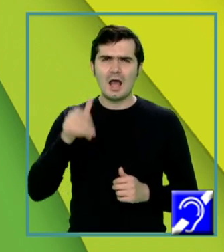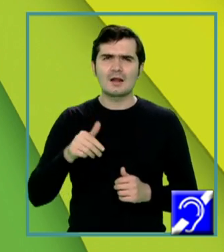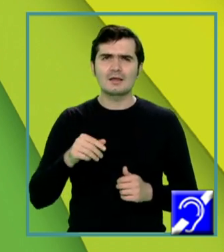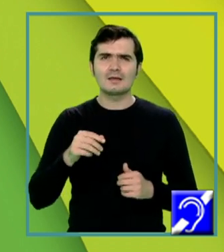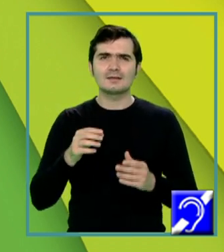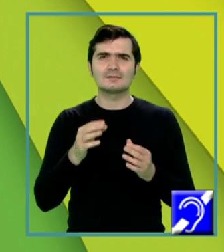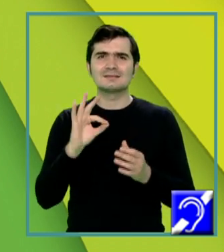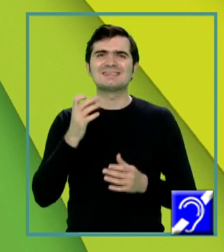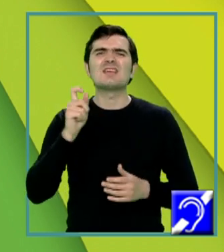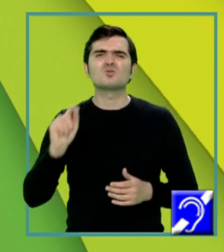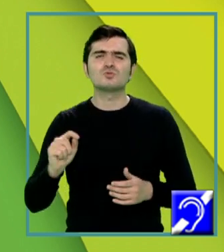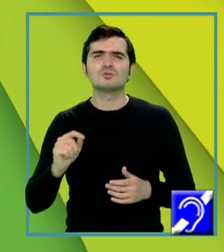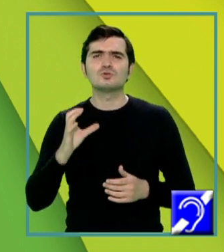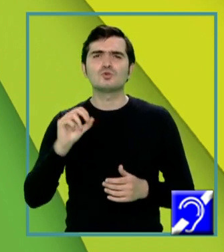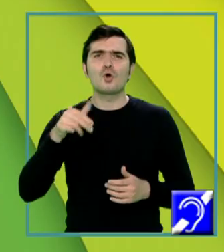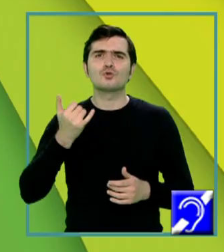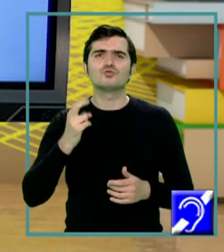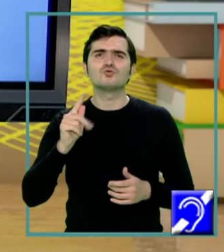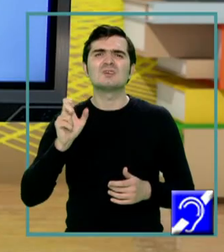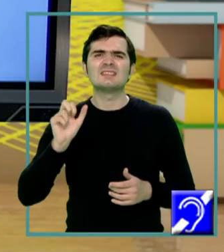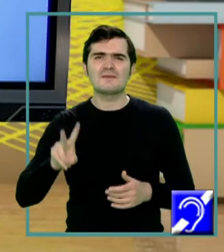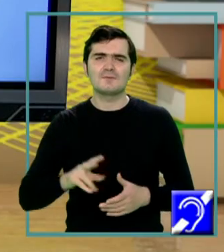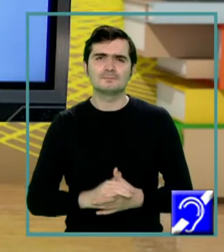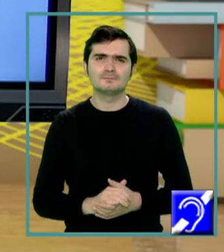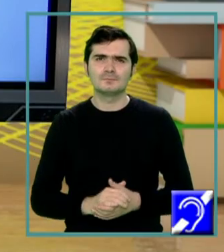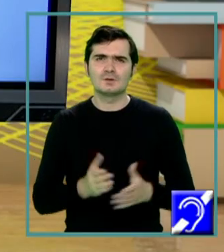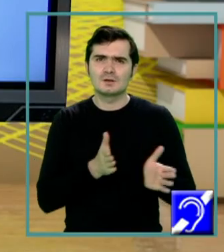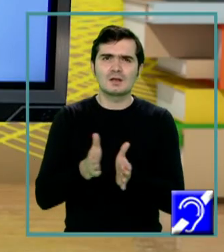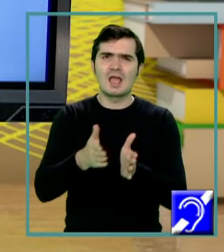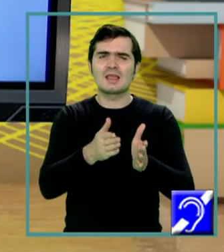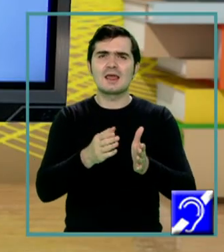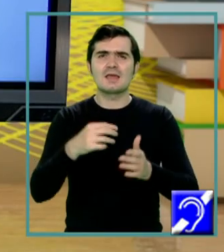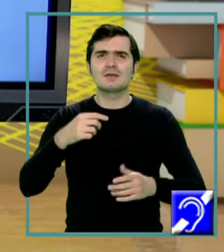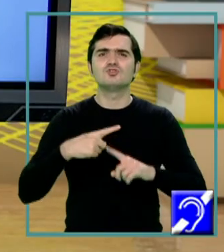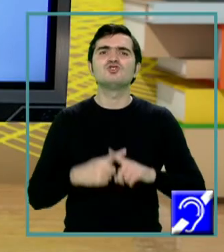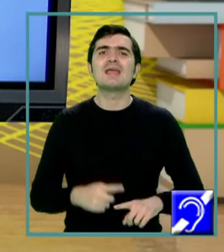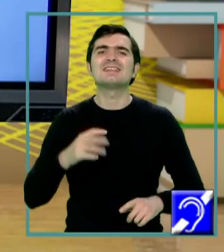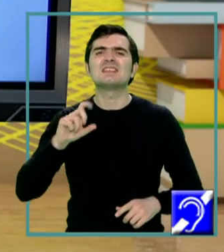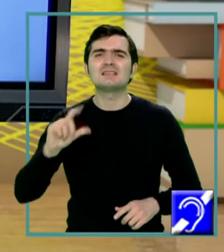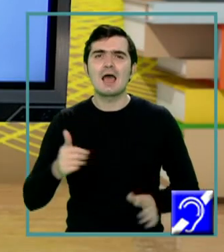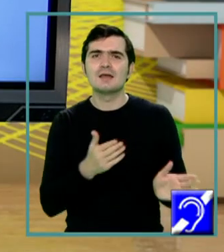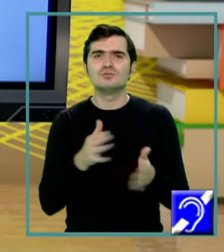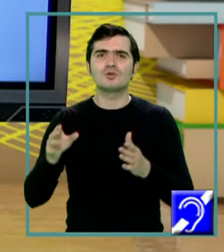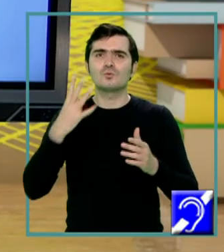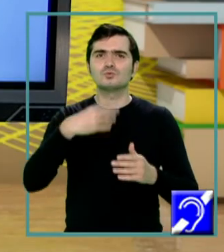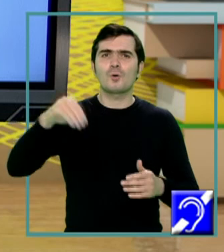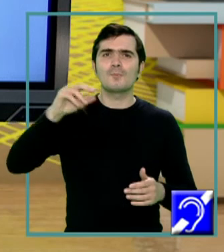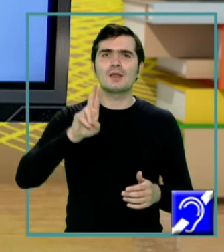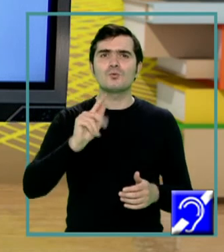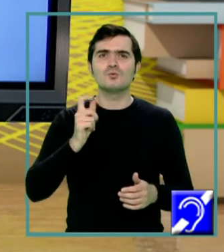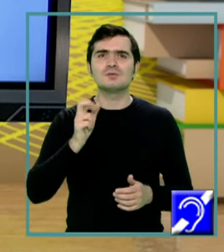conjunctiv cu vase de sânge și nervi. Căile genitale încep, iată, cu trompele uterine,